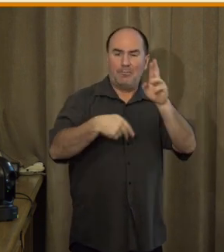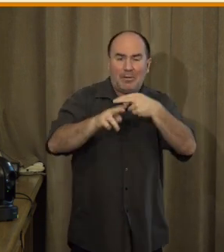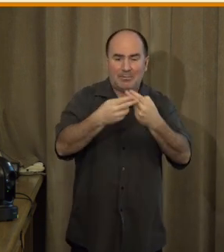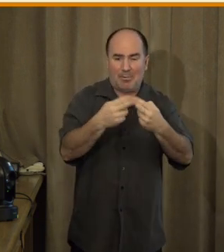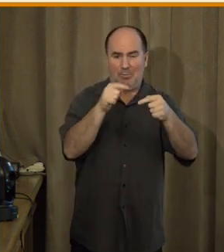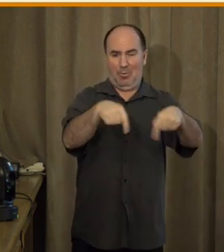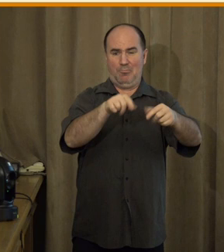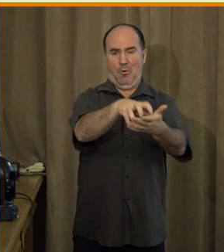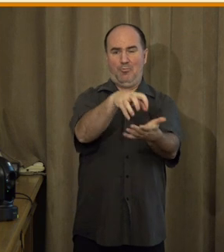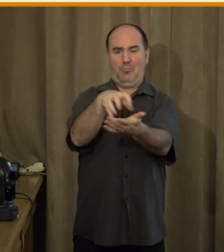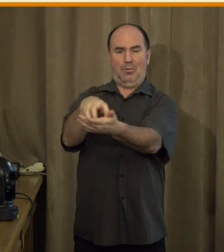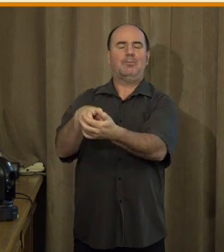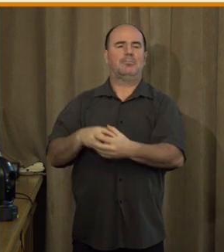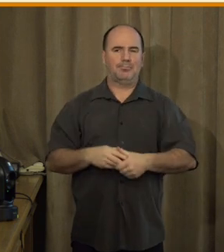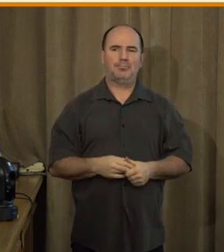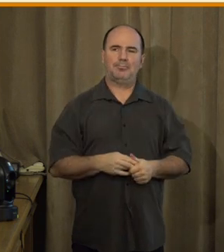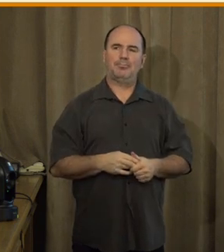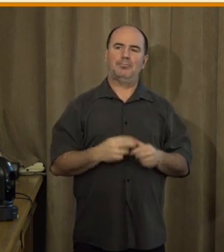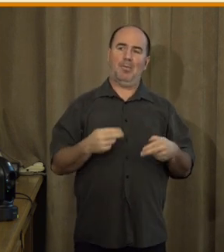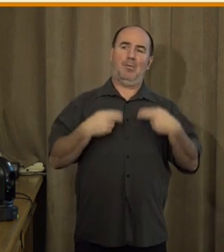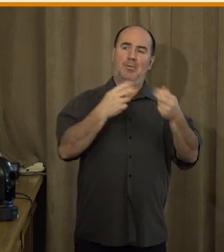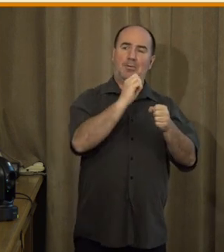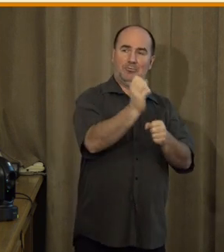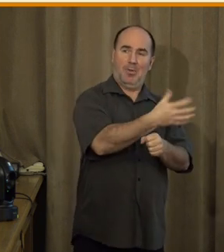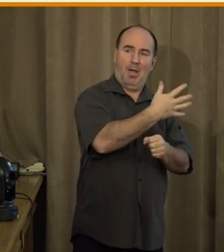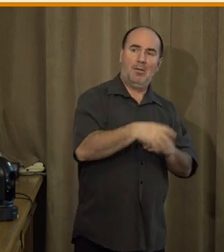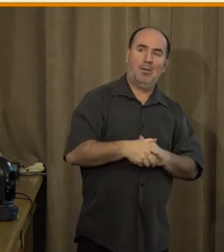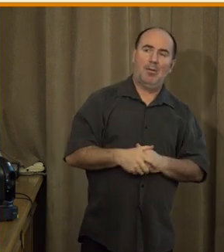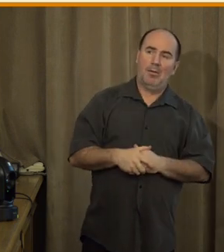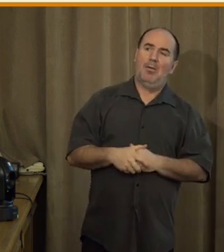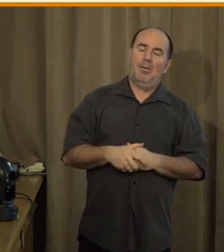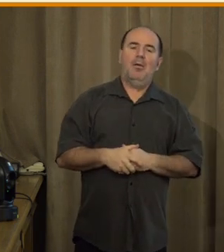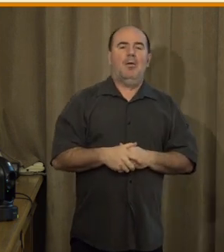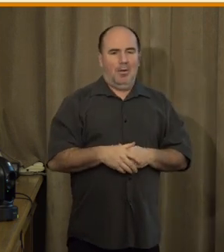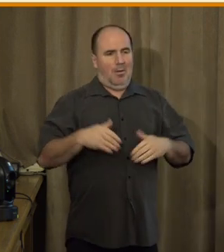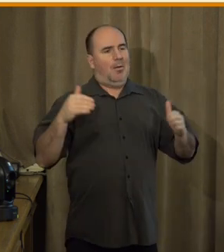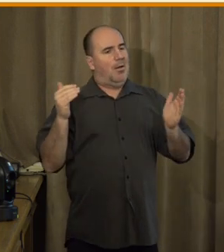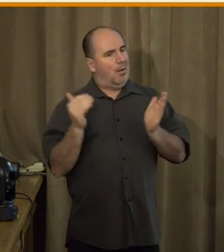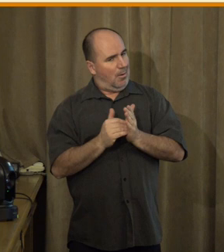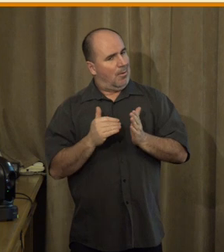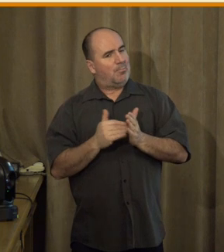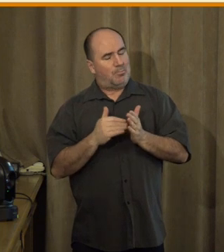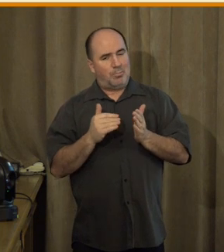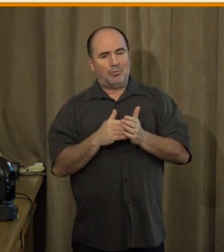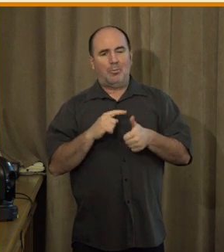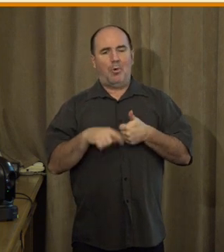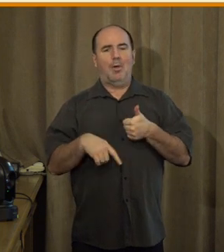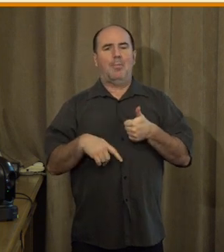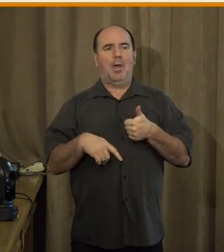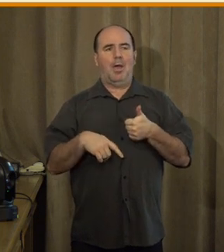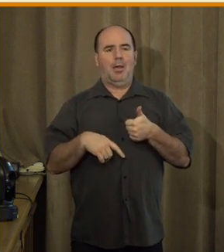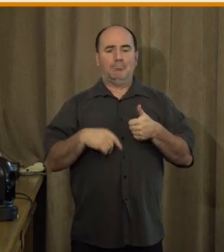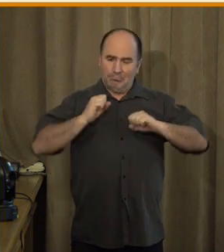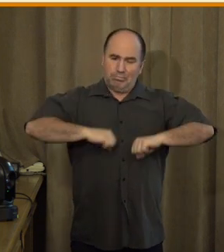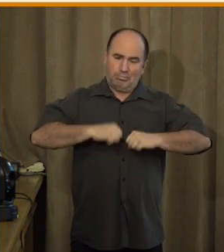v České republice, což je další slajd, tak určitě je potřeba doplnit právě a periodicky sbírat